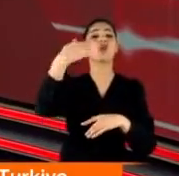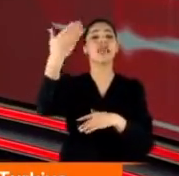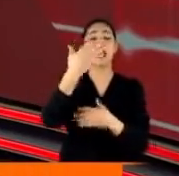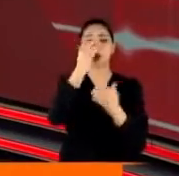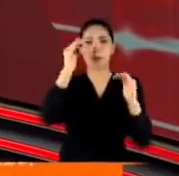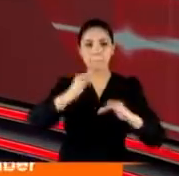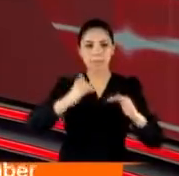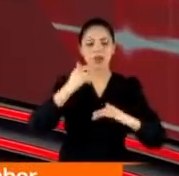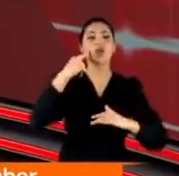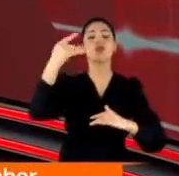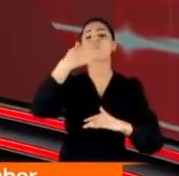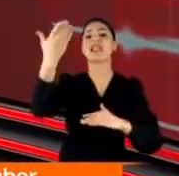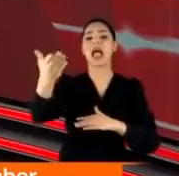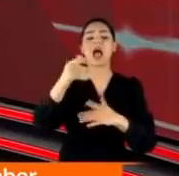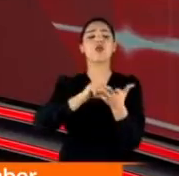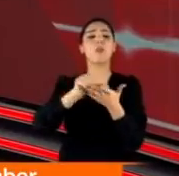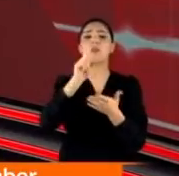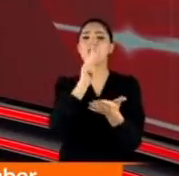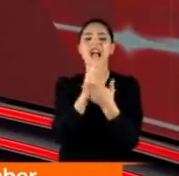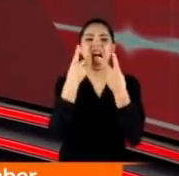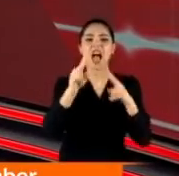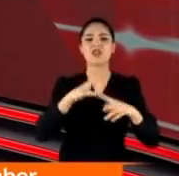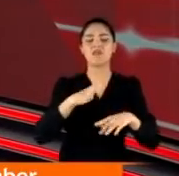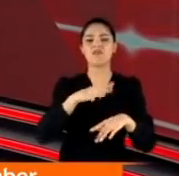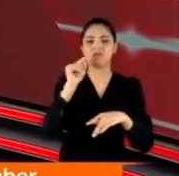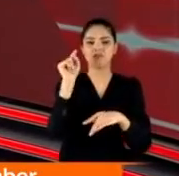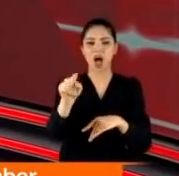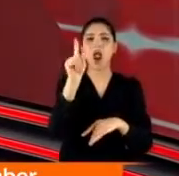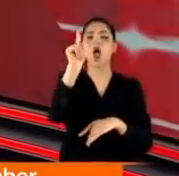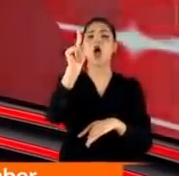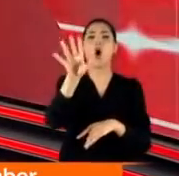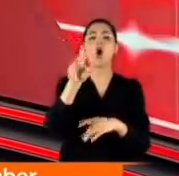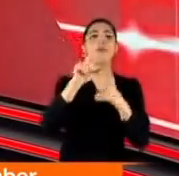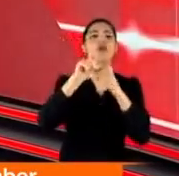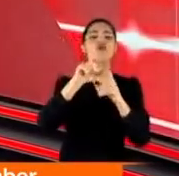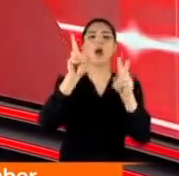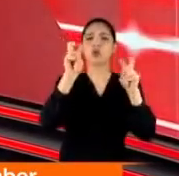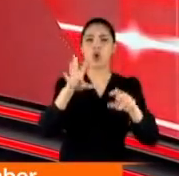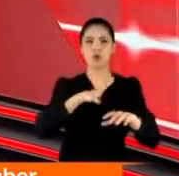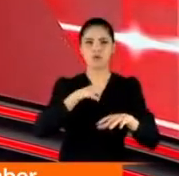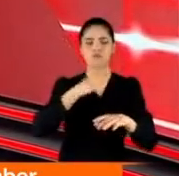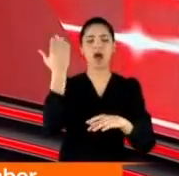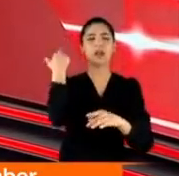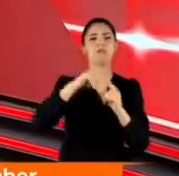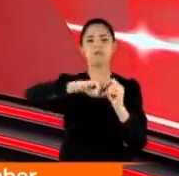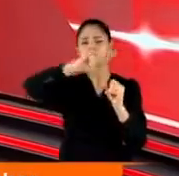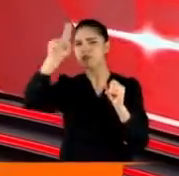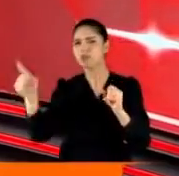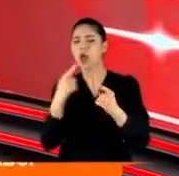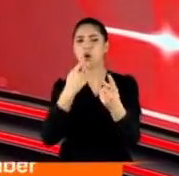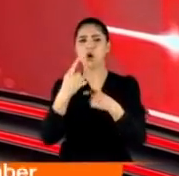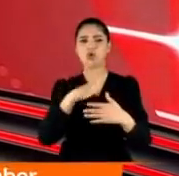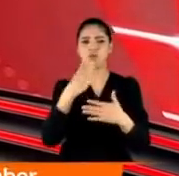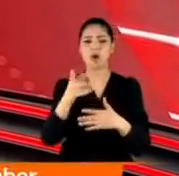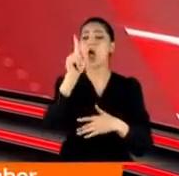bekleyeceğiz. Cumhurbaşkanı Erdoğan açıklayacak bütün kararları bir 15 Şubat var biliyorsunuz. Geçen haftadan bu yana konuşuyoruz. 15